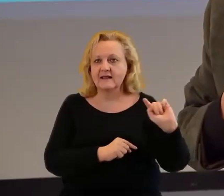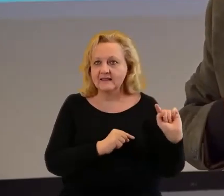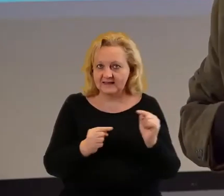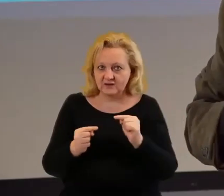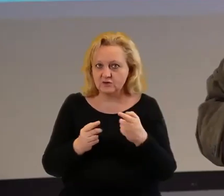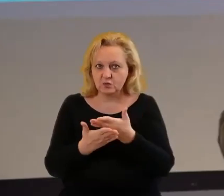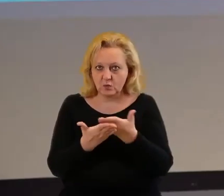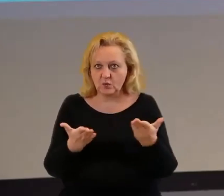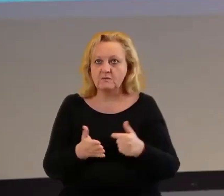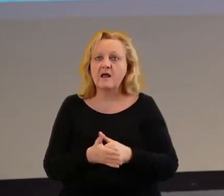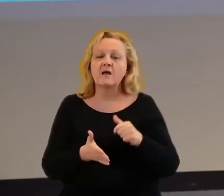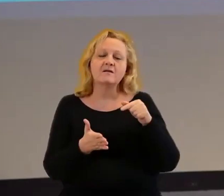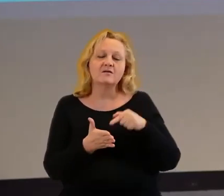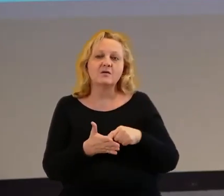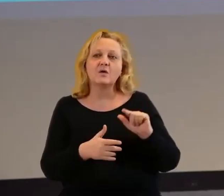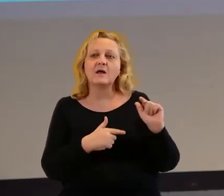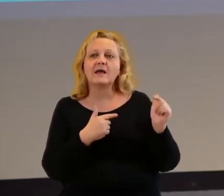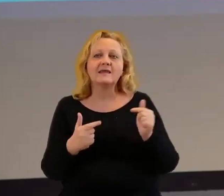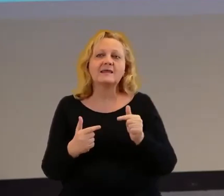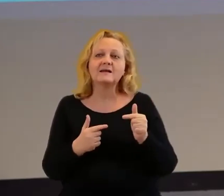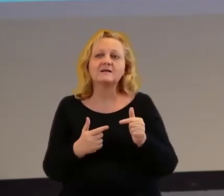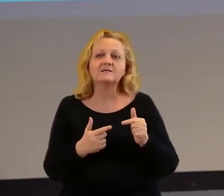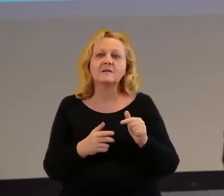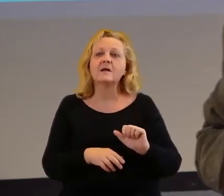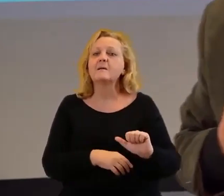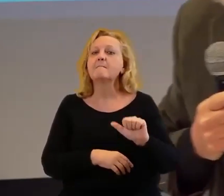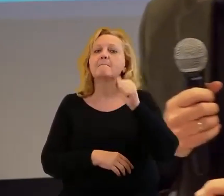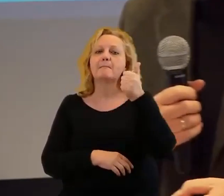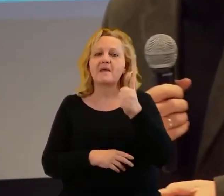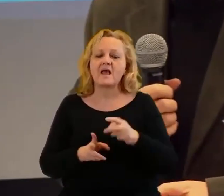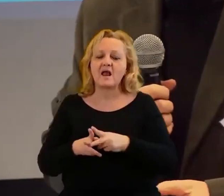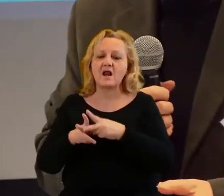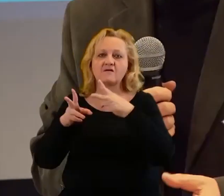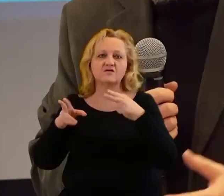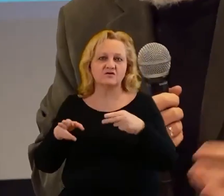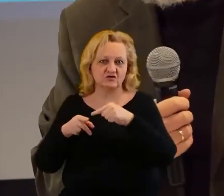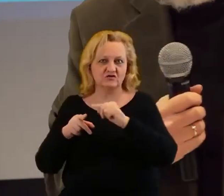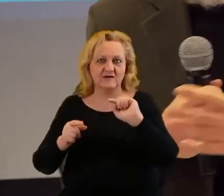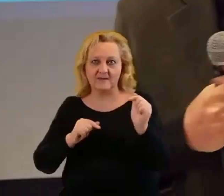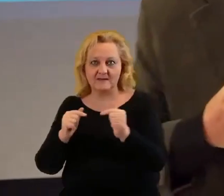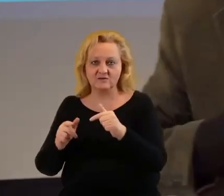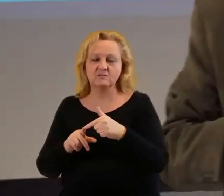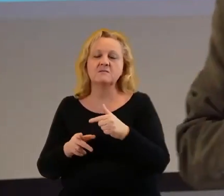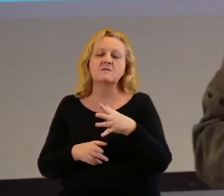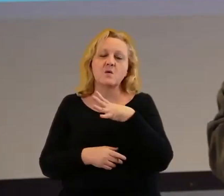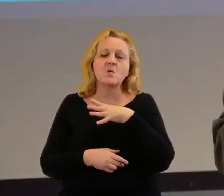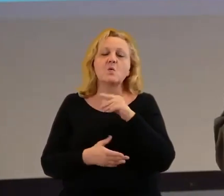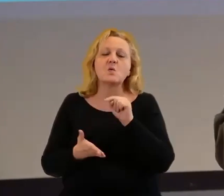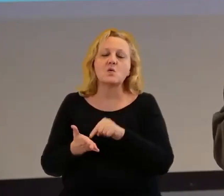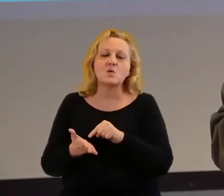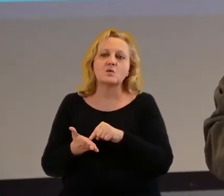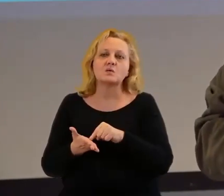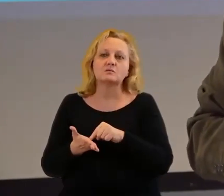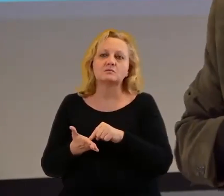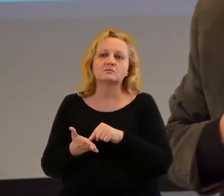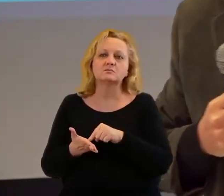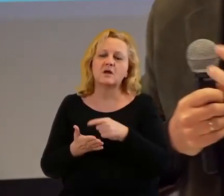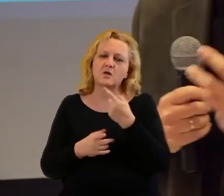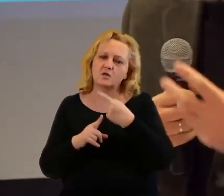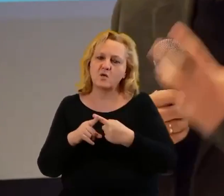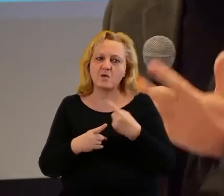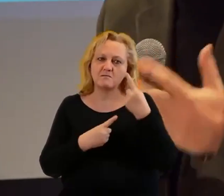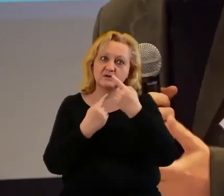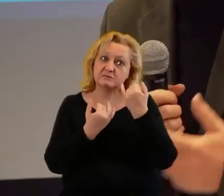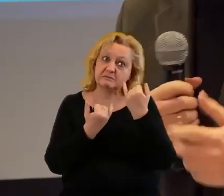bo dyskusja chociażby z pierwszym panelem wiele tez będzie sprzecznych,